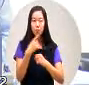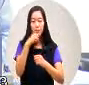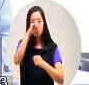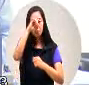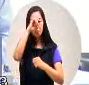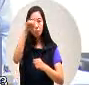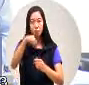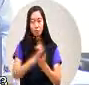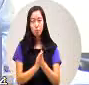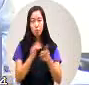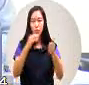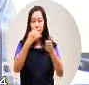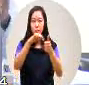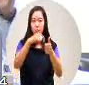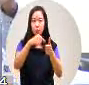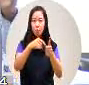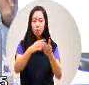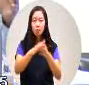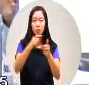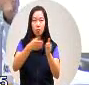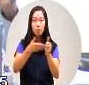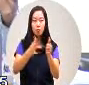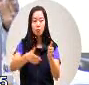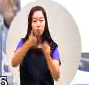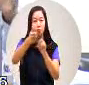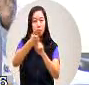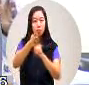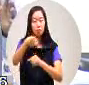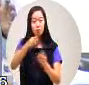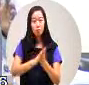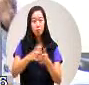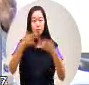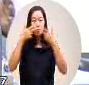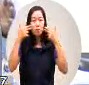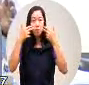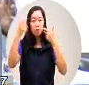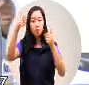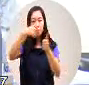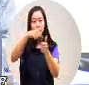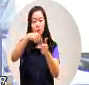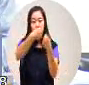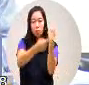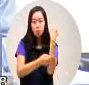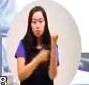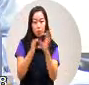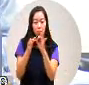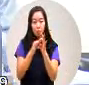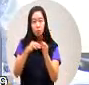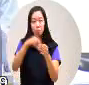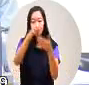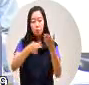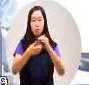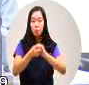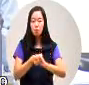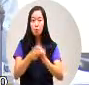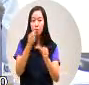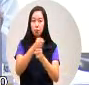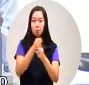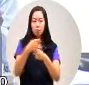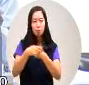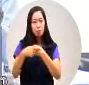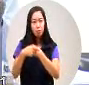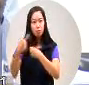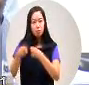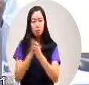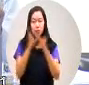我们教育局局长能够针对原住民教育法的相关规定来做一些原住民